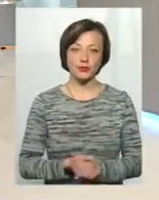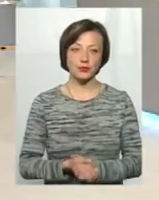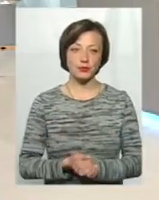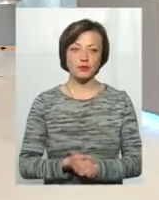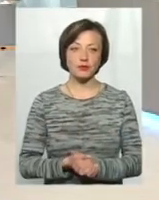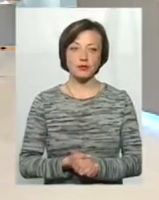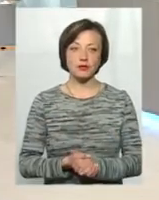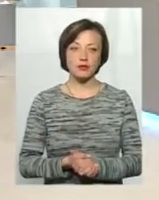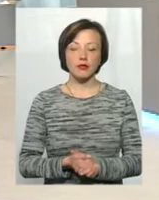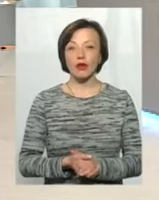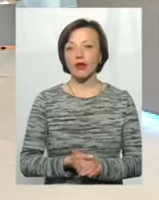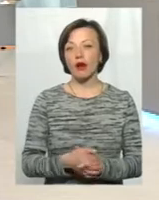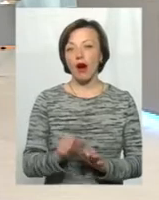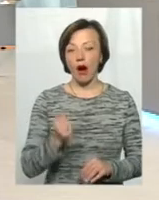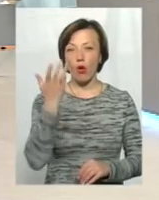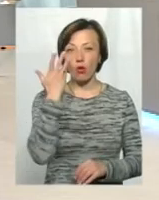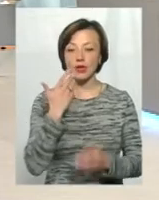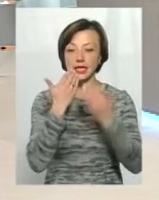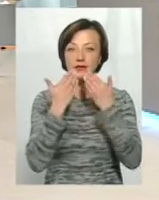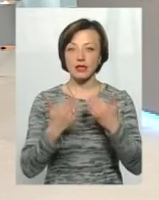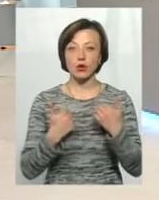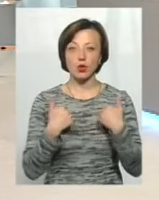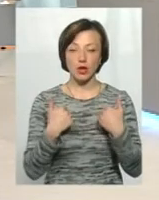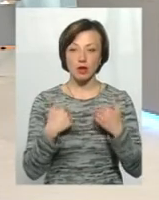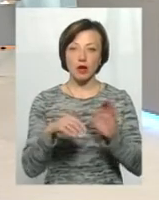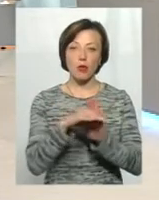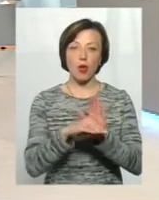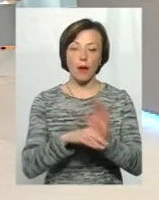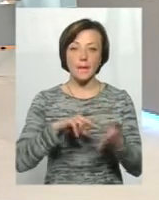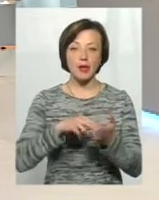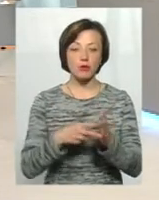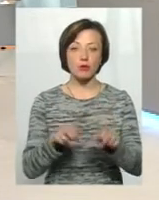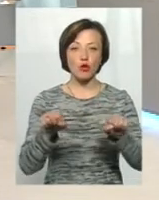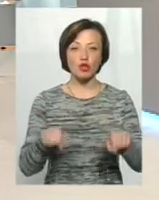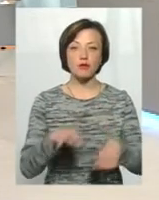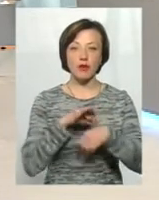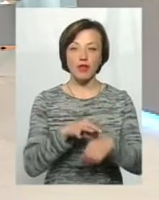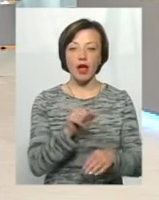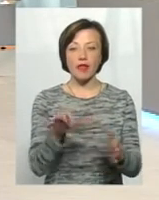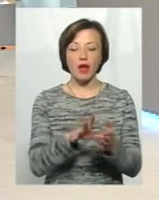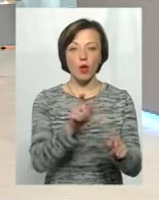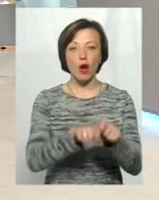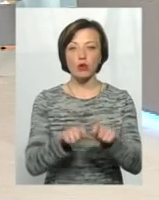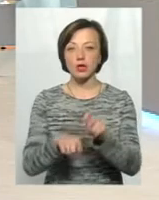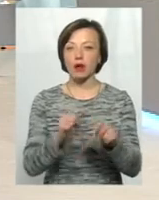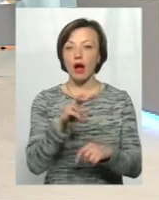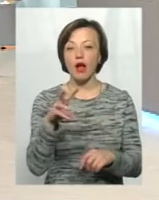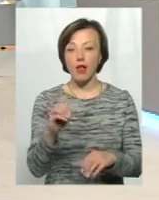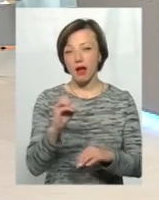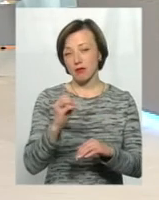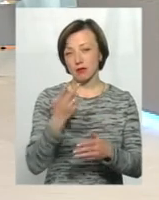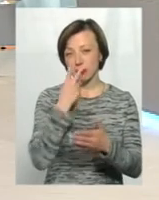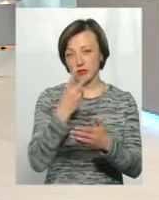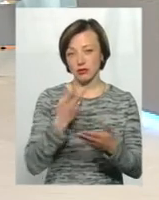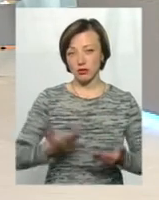нас, програма передбачає можливість проведення енергоаудиту, але практика показує, що